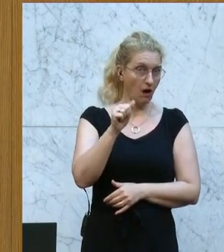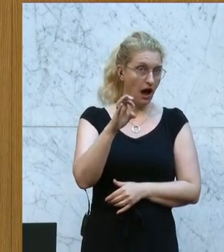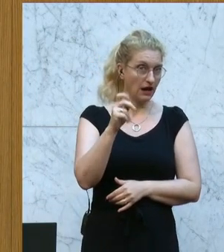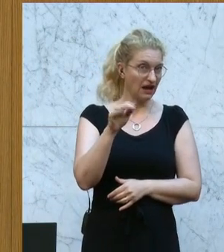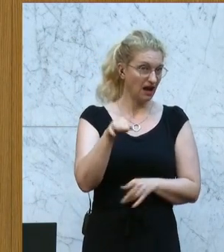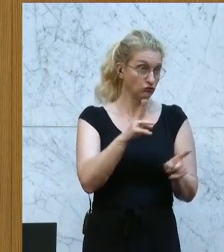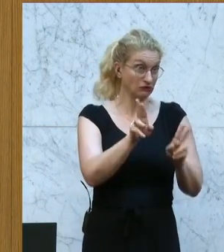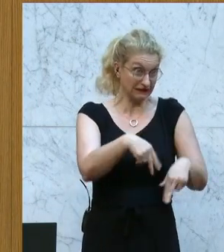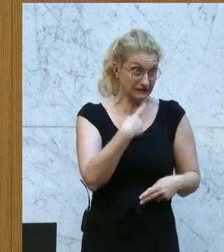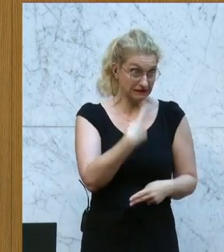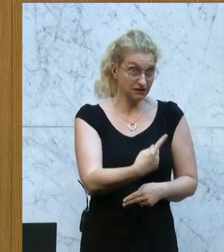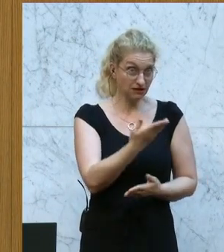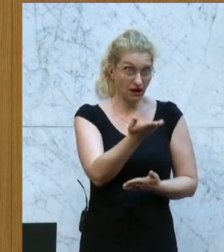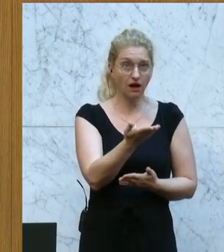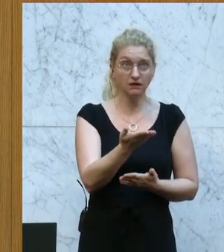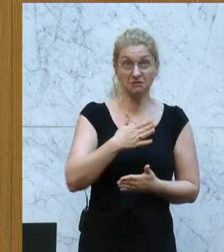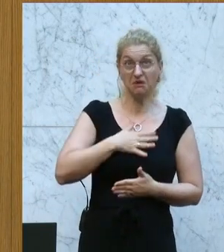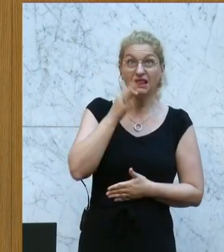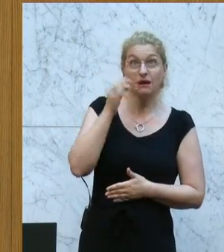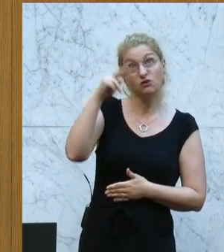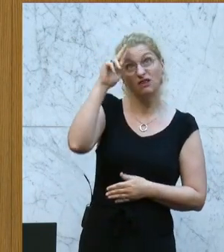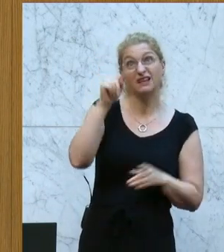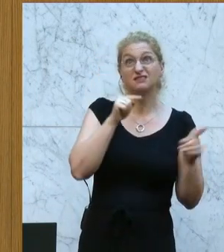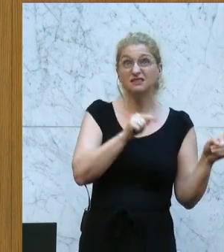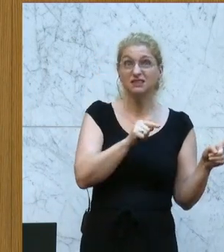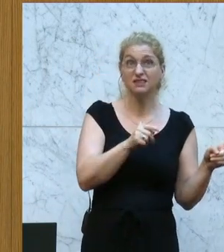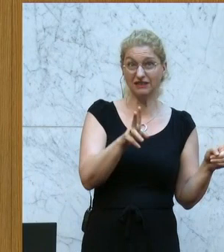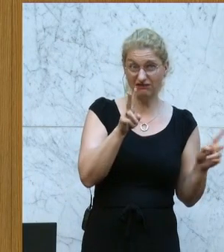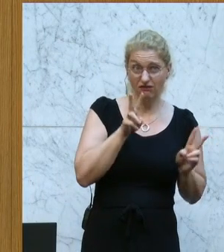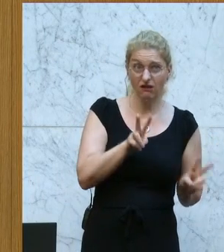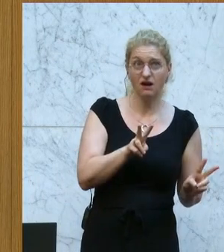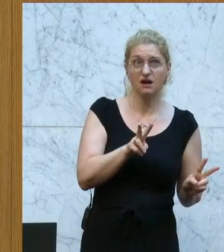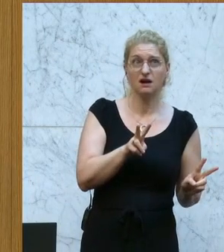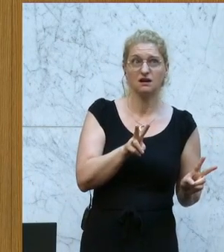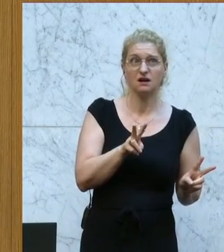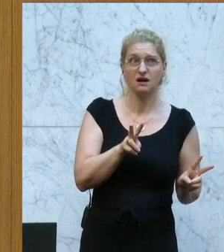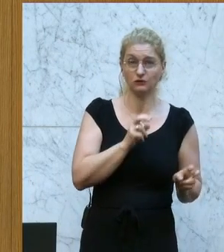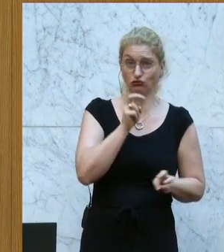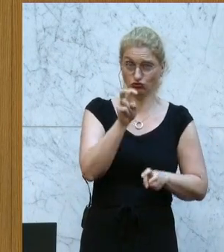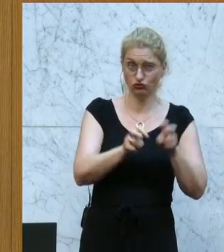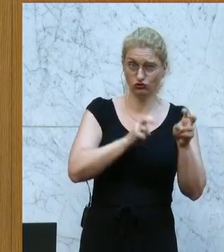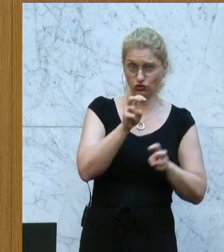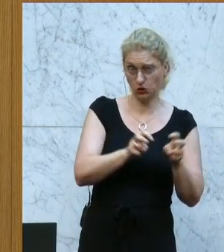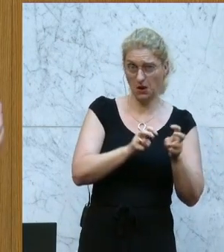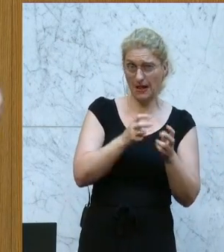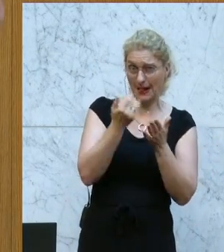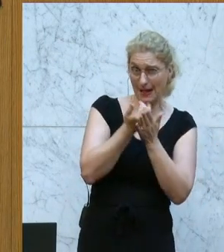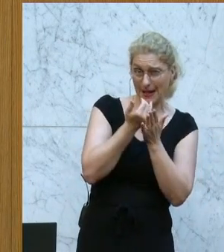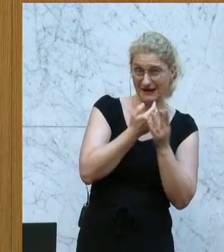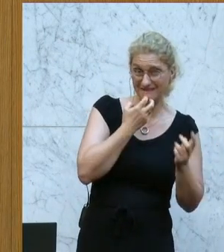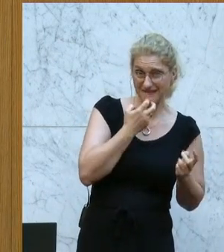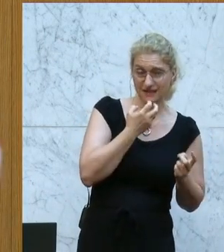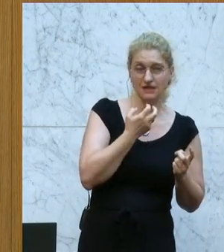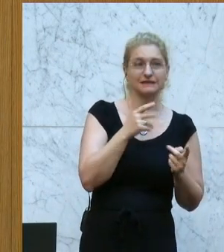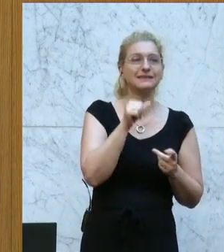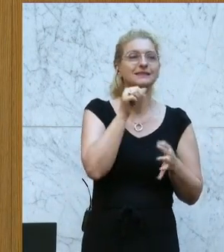richtig dargestellt. Meine Damen und Herren, wenn man hier wirklich ein Steueraufkommen lukrieren will, dann geht es nicht um